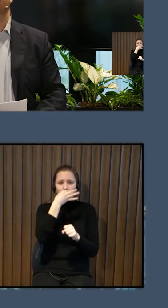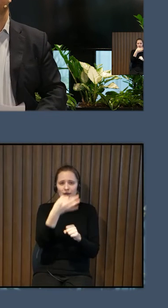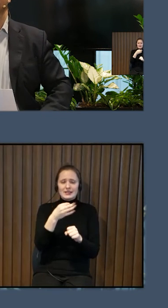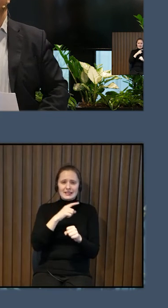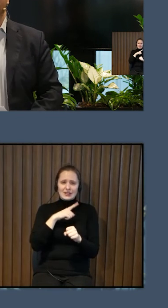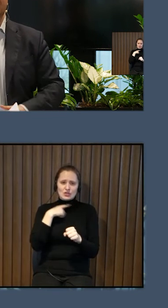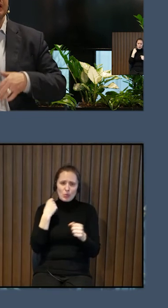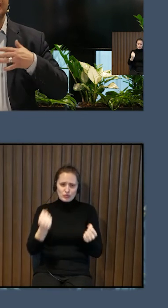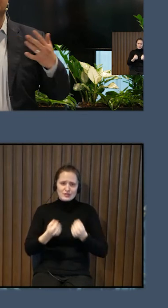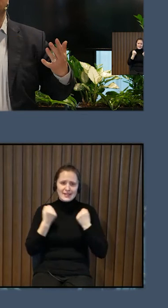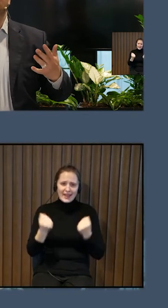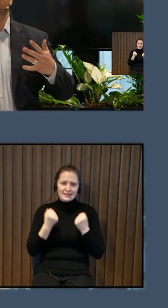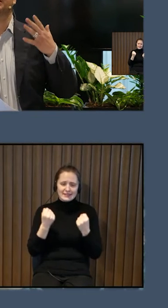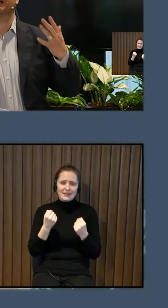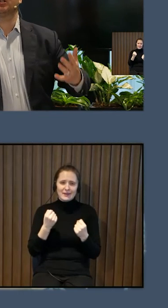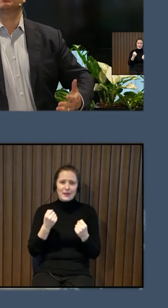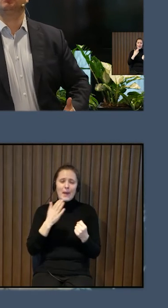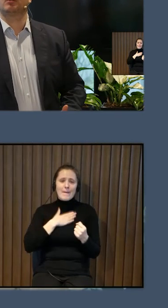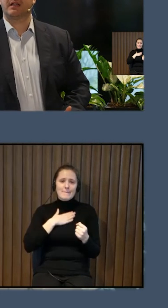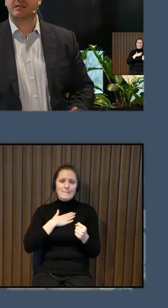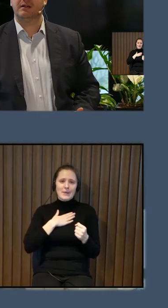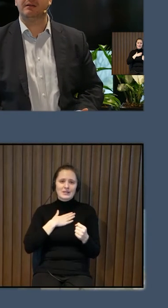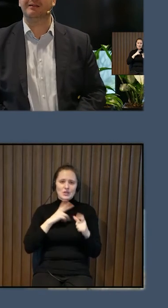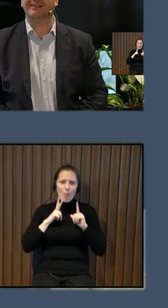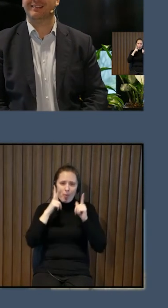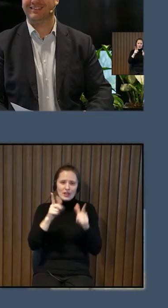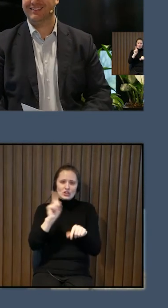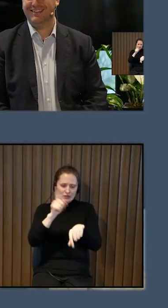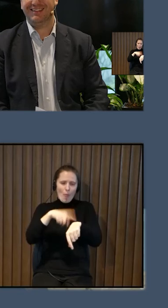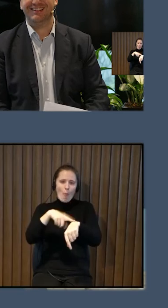steidzināt vienkārši tāpēc, ka man, tu saproti, mans priekšnieks ir pulkstens, jā?